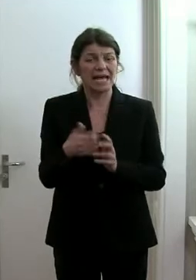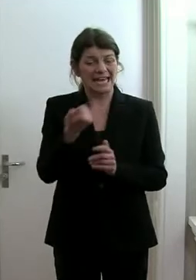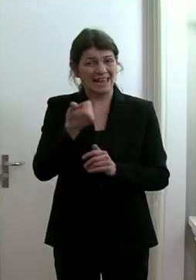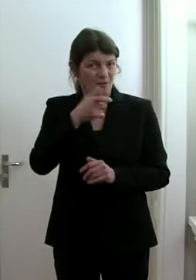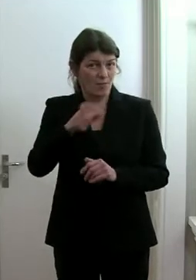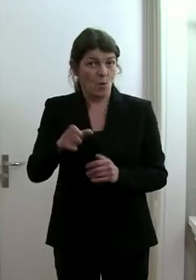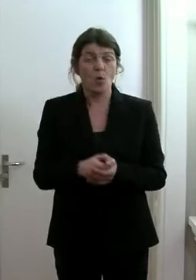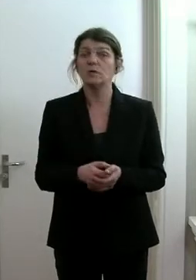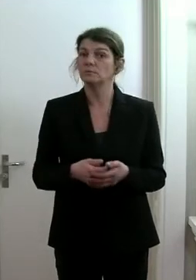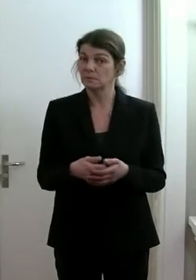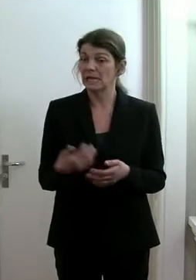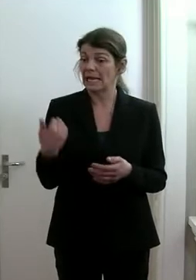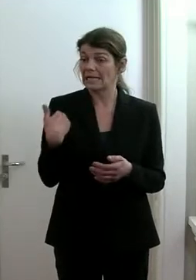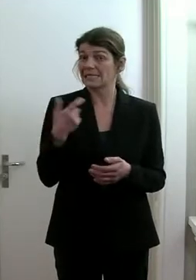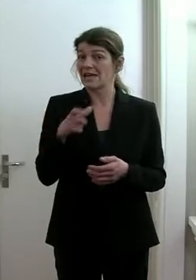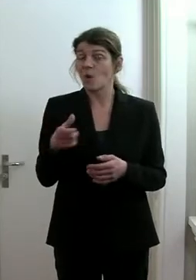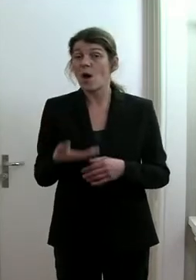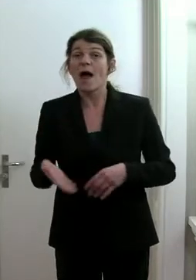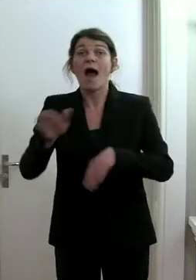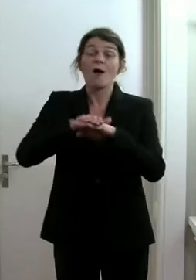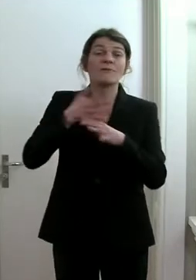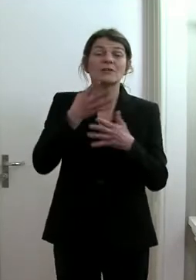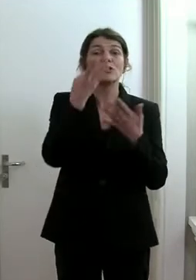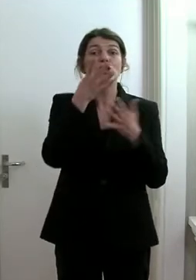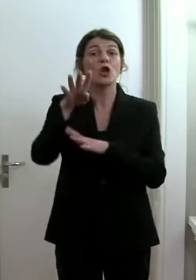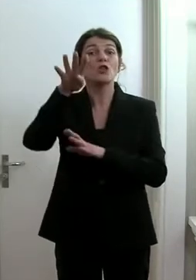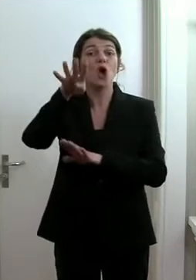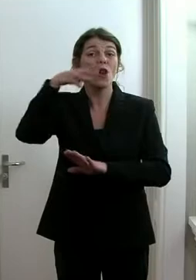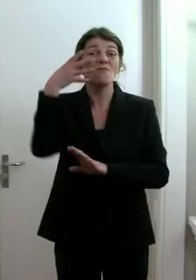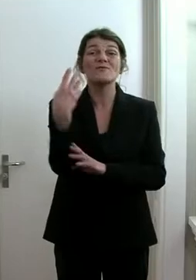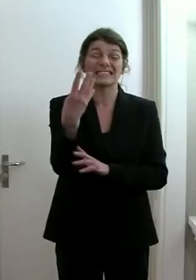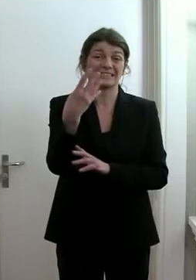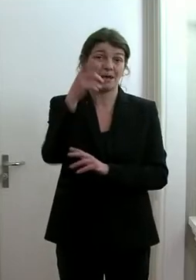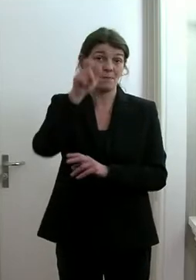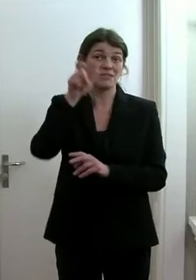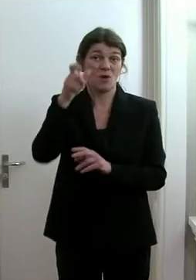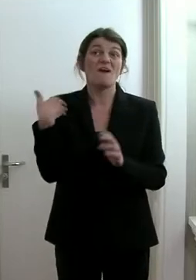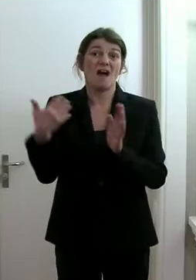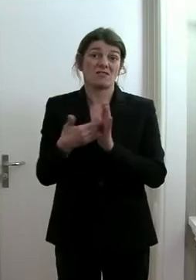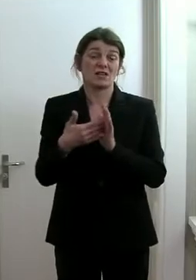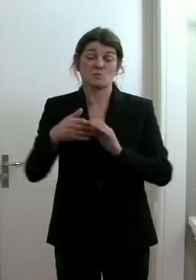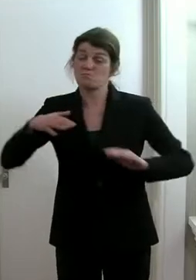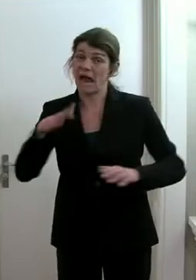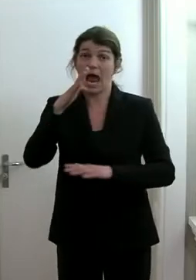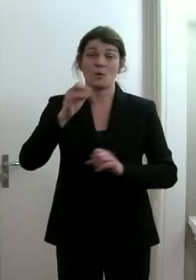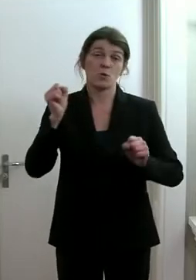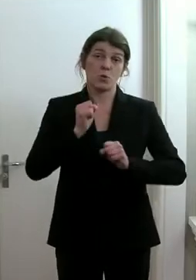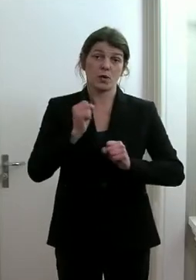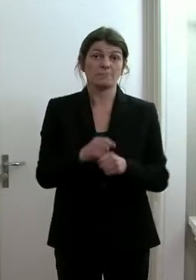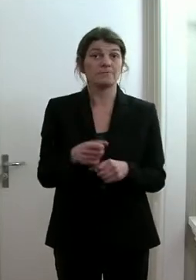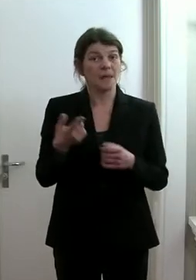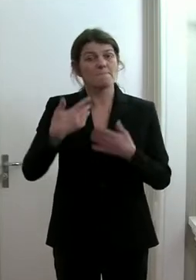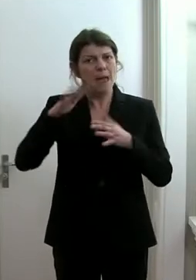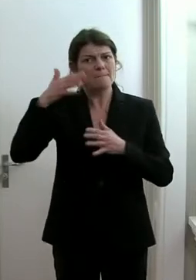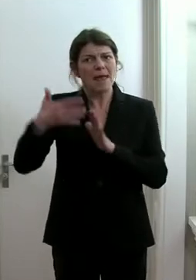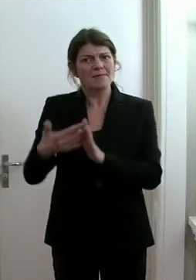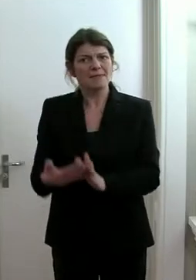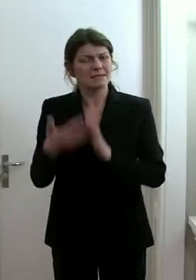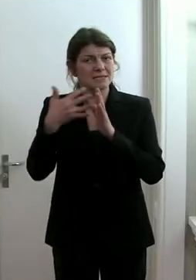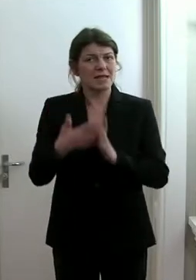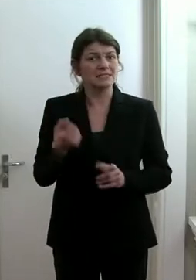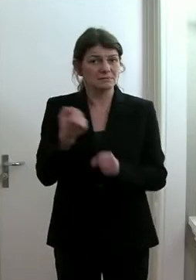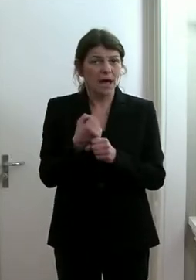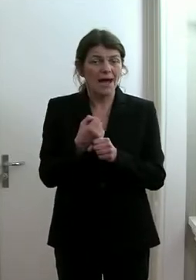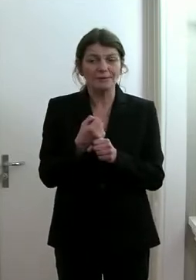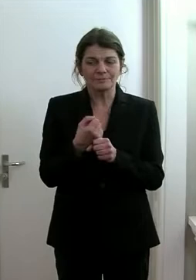Woche. Und das ist letzte Woche auf 949 hochgeschnellt. Also diese Kapazitätserweiterungen, die wir vorgenommen haben,